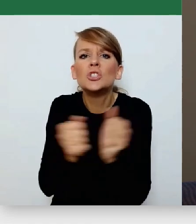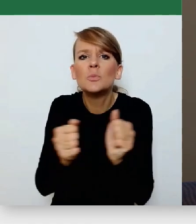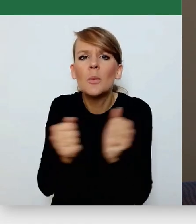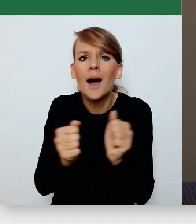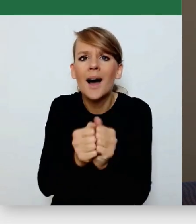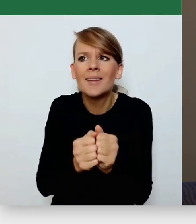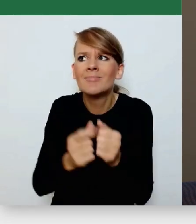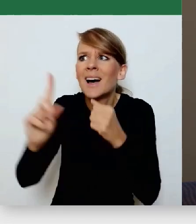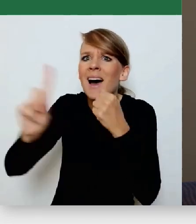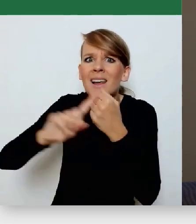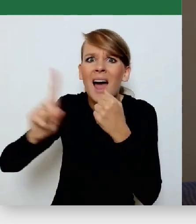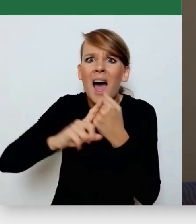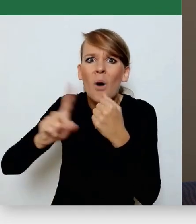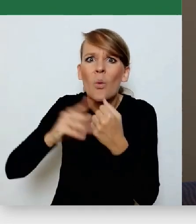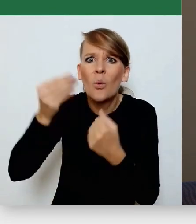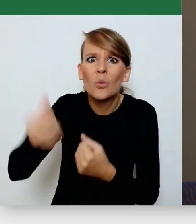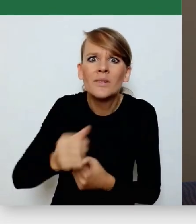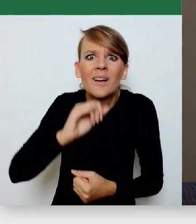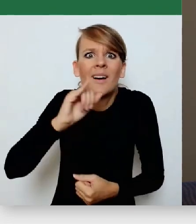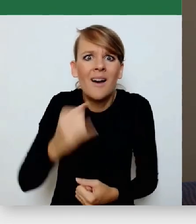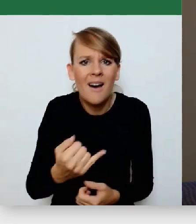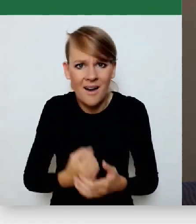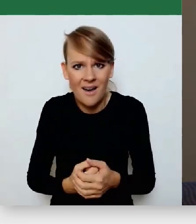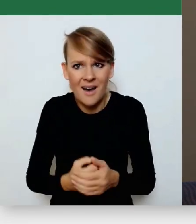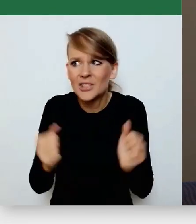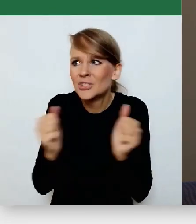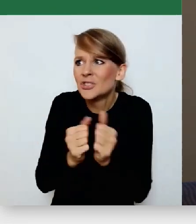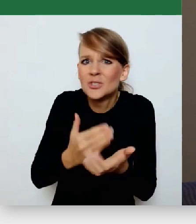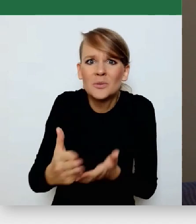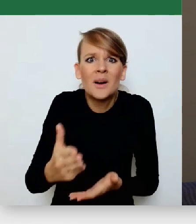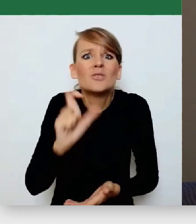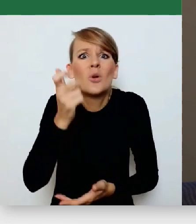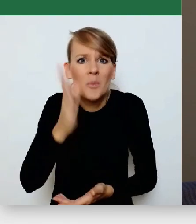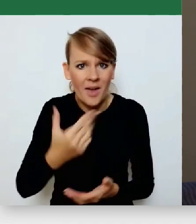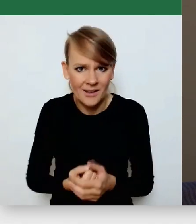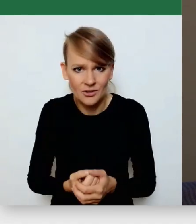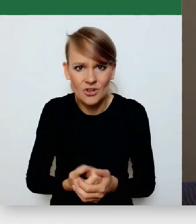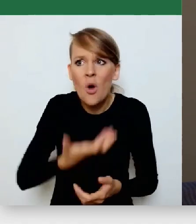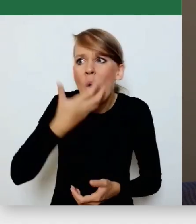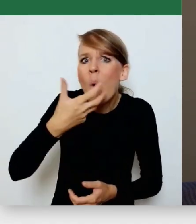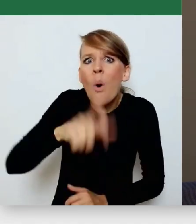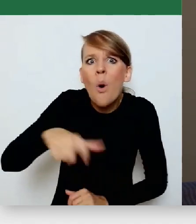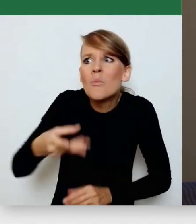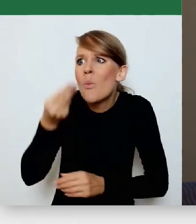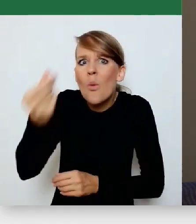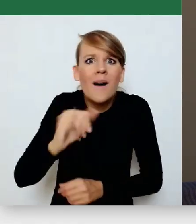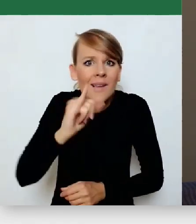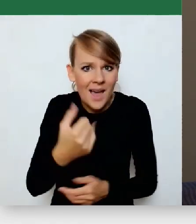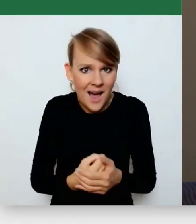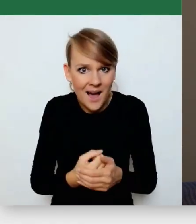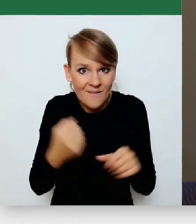Rachunków. Jak przeżyjemy tą zimę? Jak zapłacimy za ogrzewanie? Czy będziemy mieli węgiel?